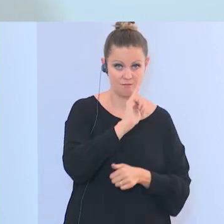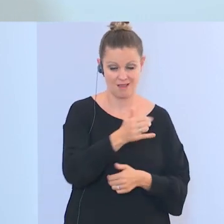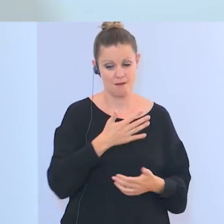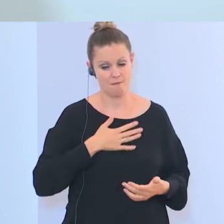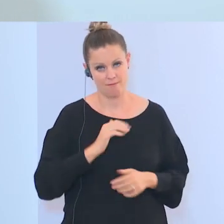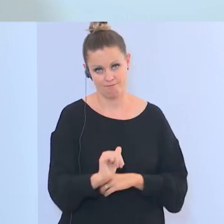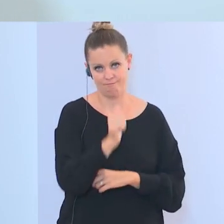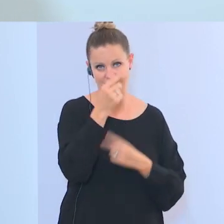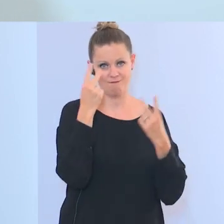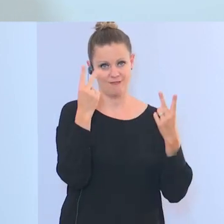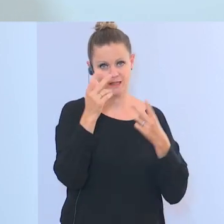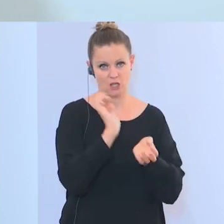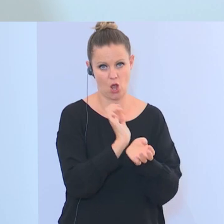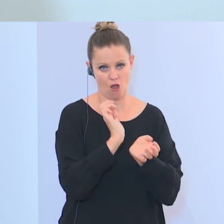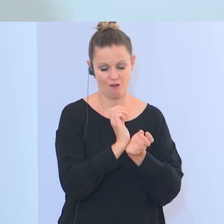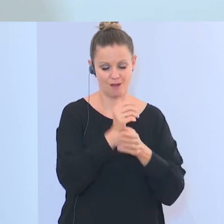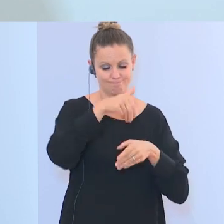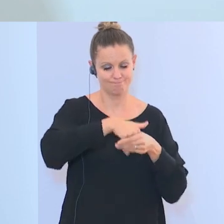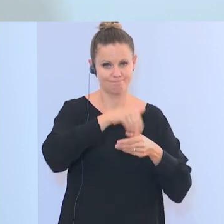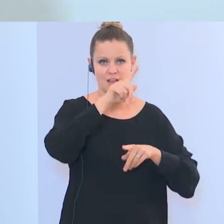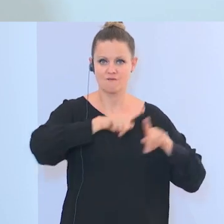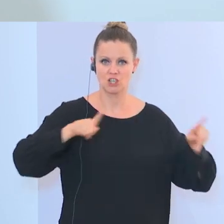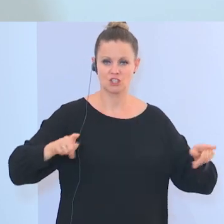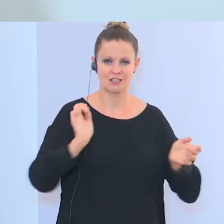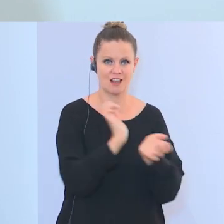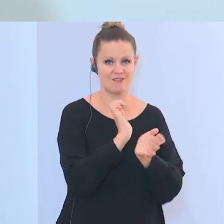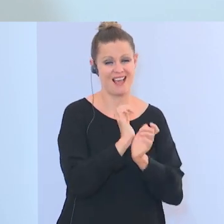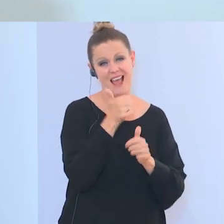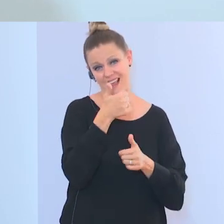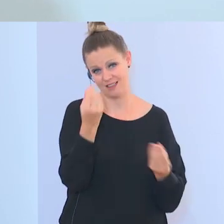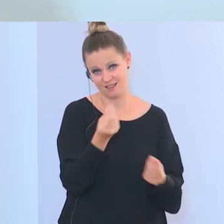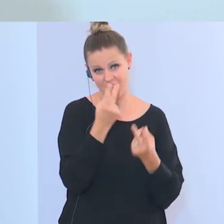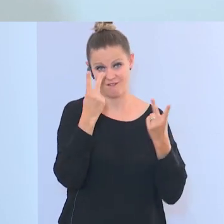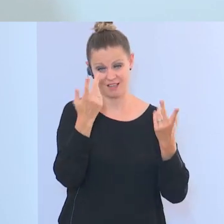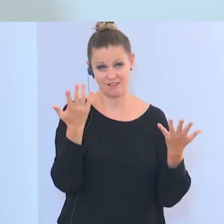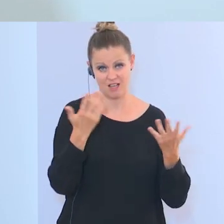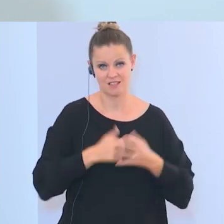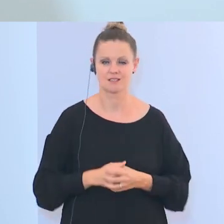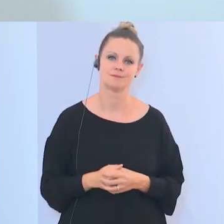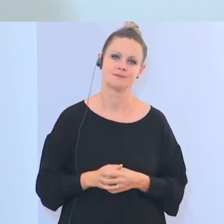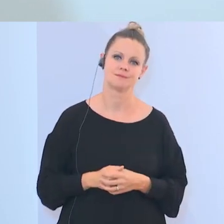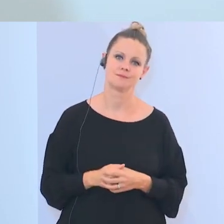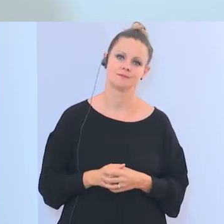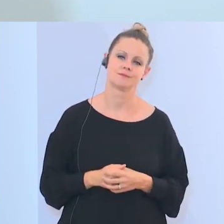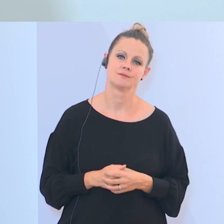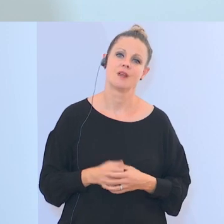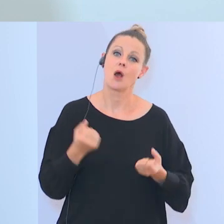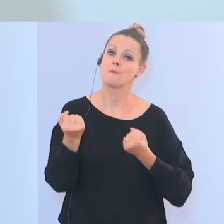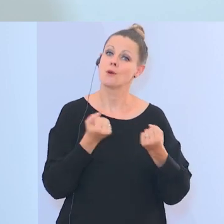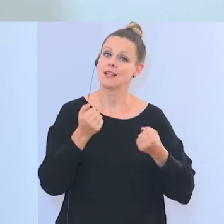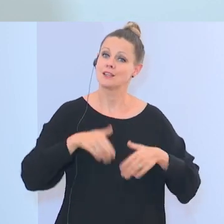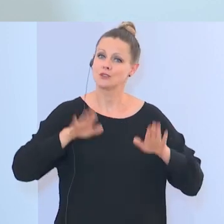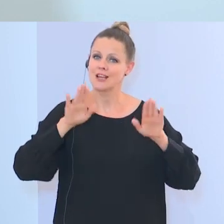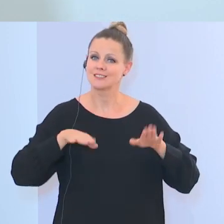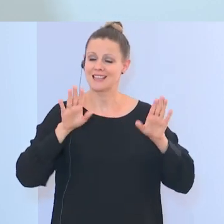ist meine primäre Aufgabe in unterschiedlichen Bereichen. Und ich glaube, eine Komponente davon ist natürlich auch der politische Islam,